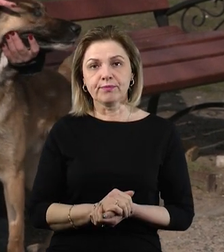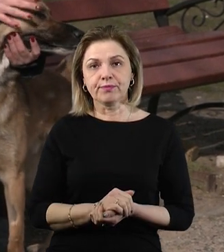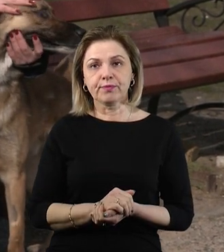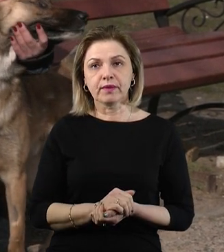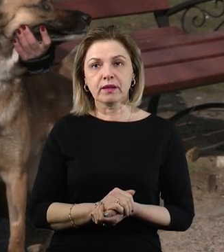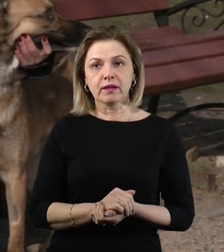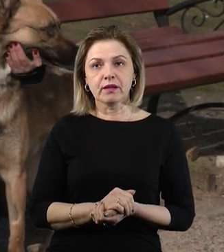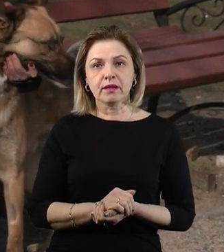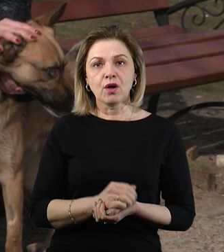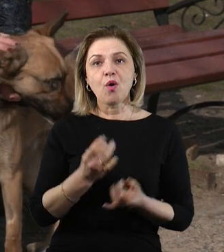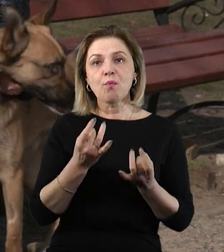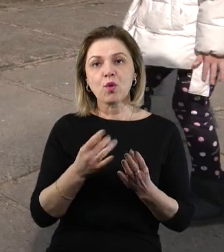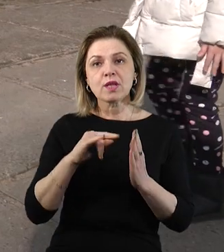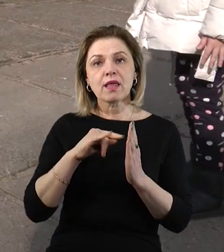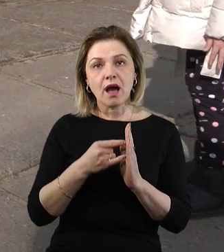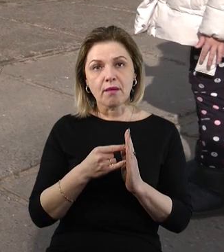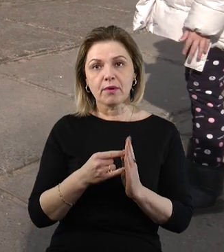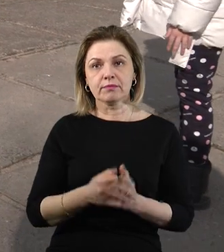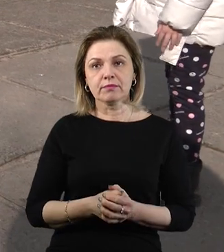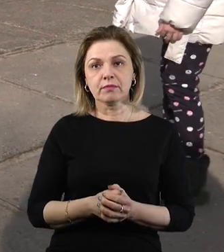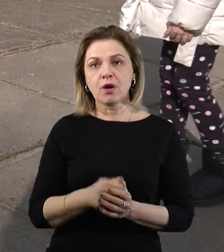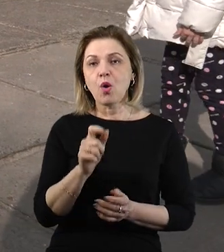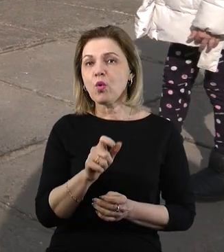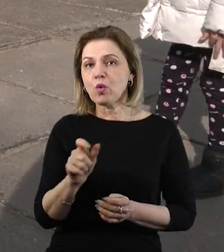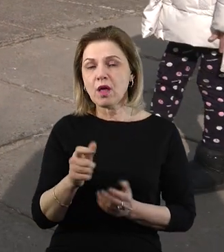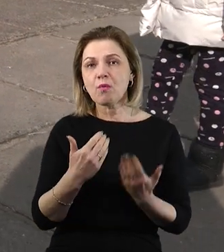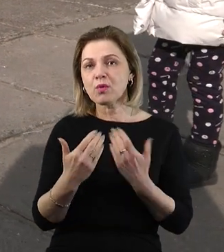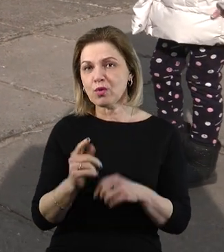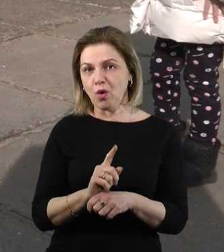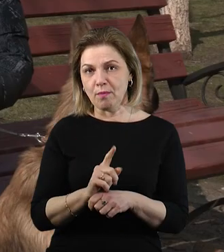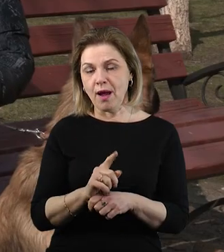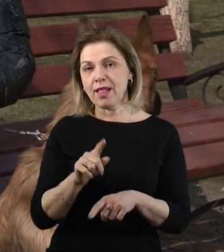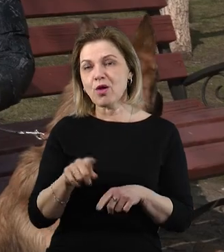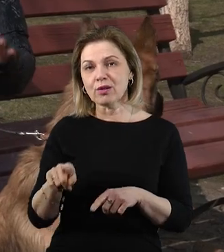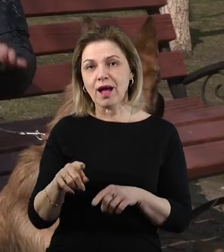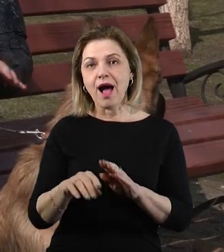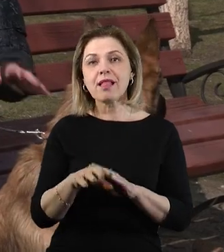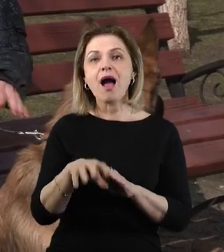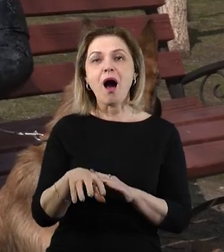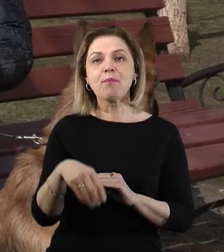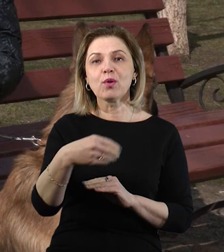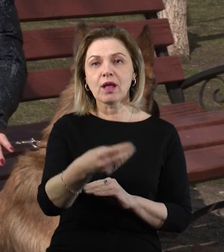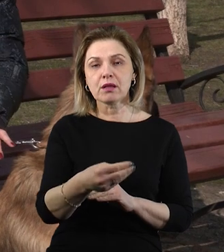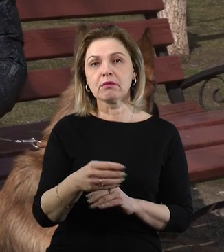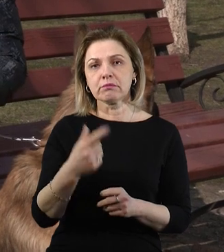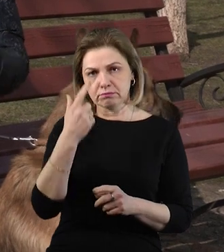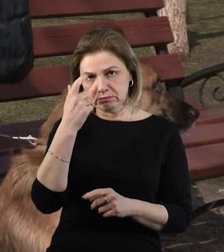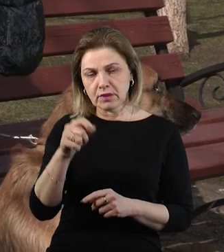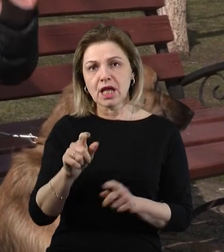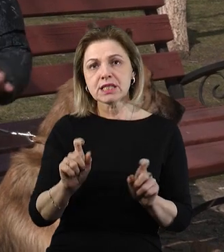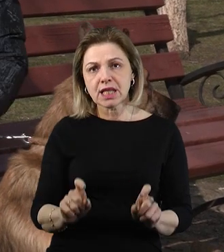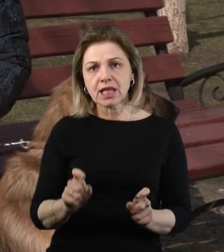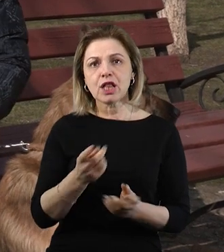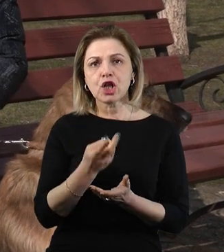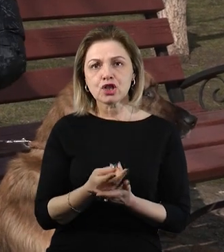Тобто, у нього просто яма. Він нормально до людей відноситься. Він іноді лапу дається. Говориш, сядь, лежать, він це робить. Тобто,